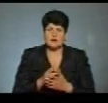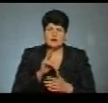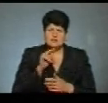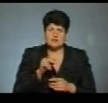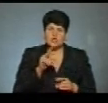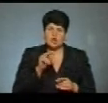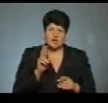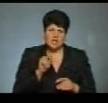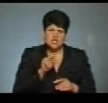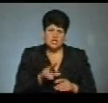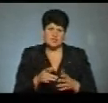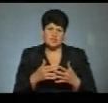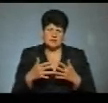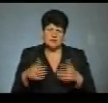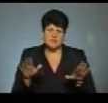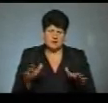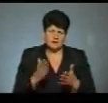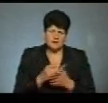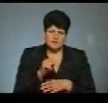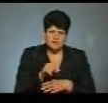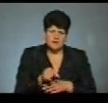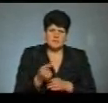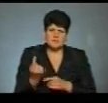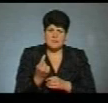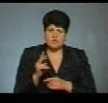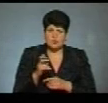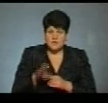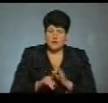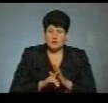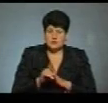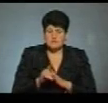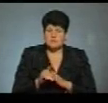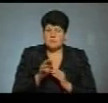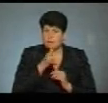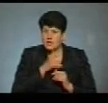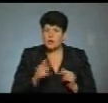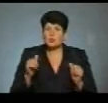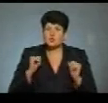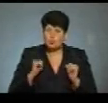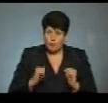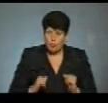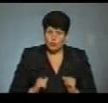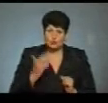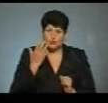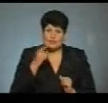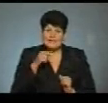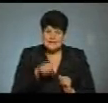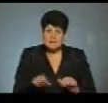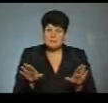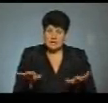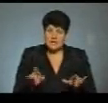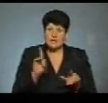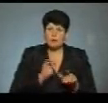та інших. І якраз зараз з 1 квітня почався період спокої, коли ці птахи почали